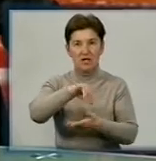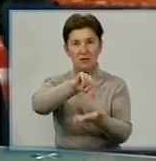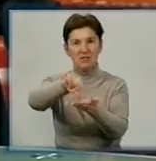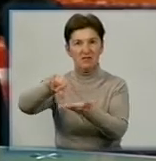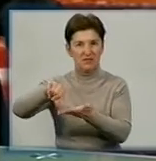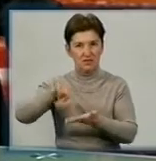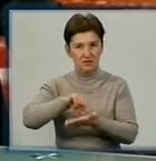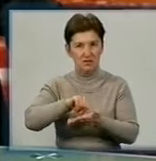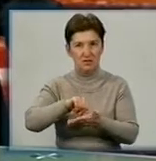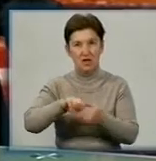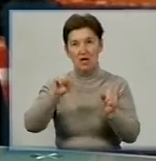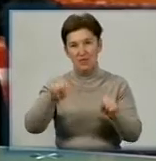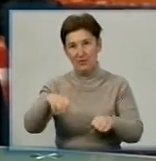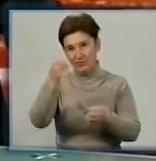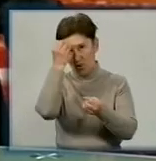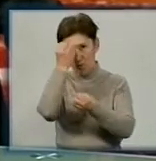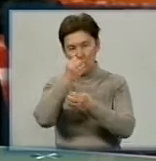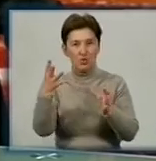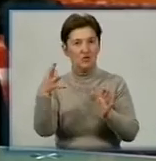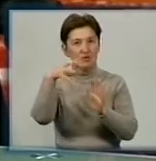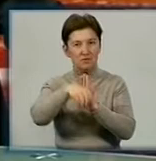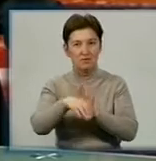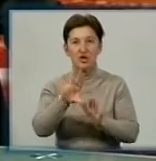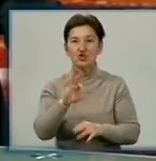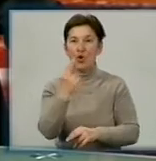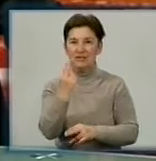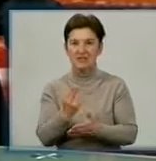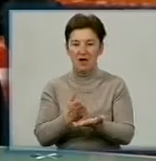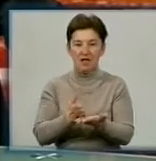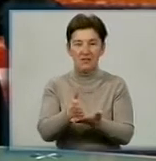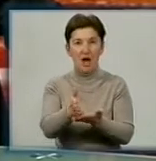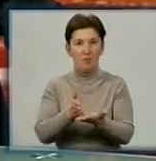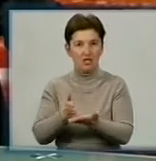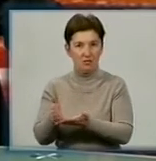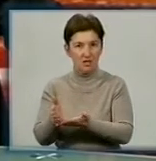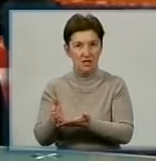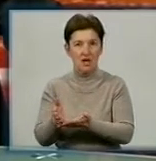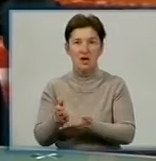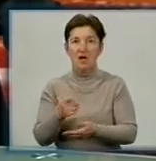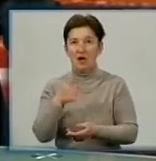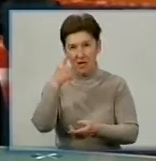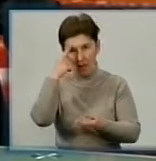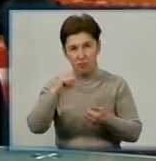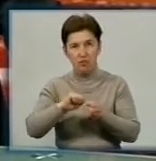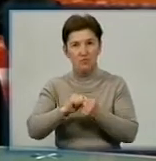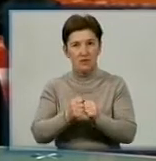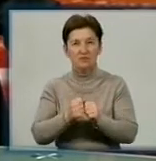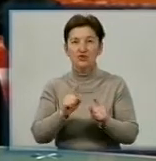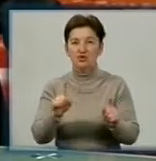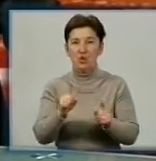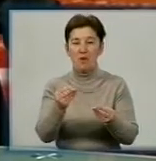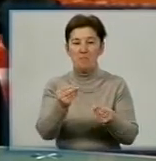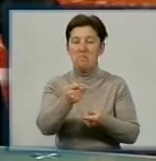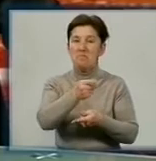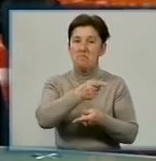можливо, культурної складової, тобто соціального напрямку, оскільки в землянстві ми і це проговорювали, як ви пам'ятаєте, для того, щоб бізнес,